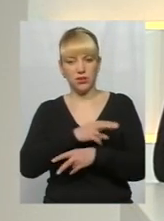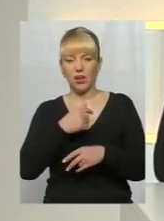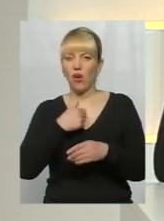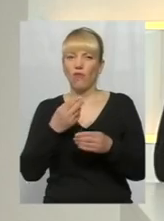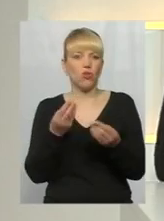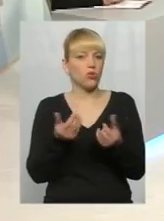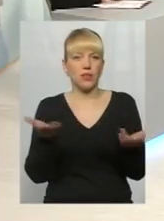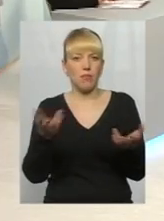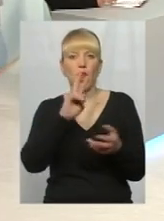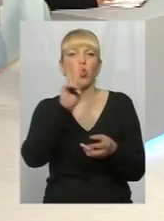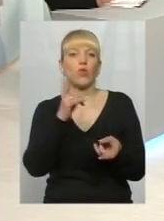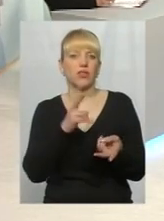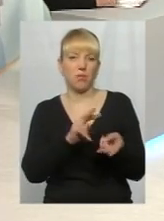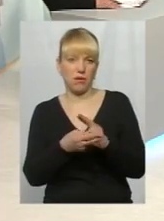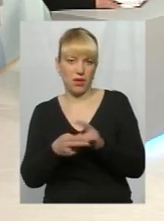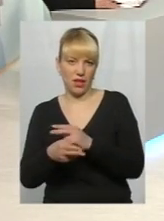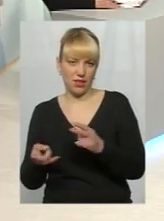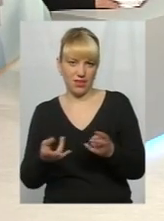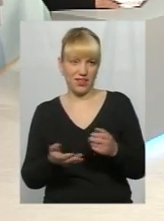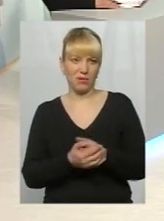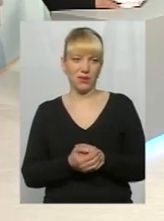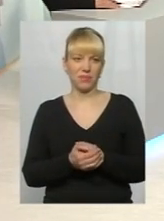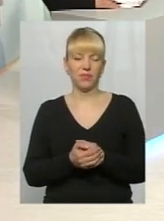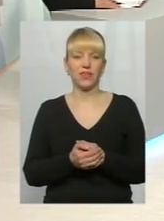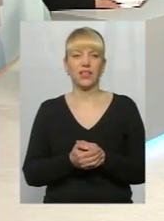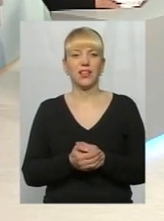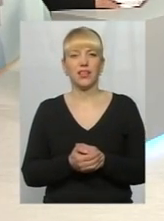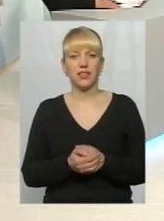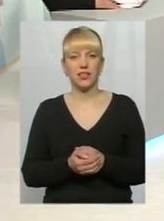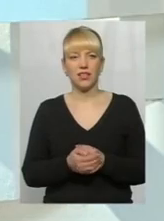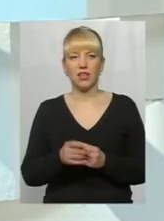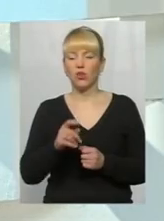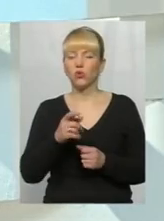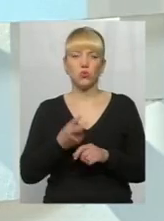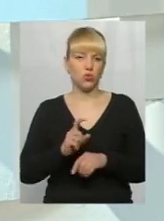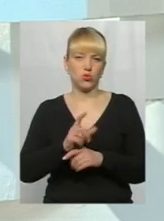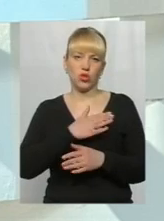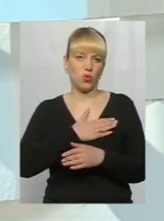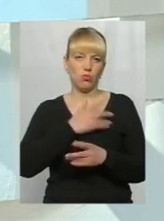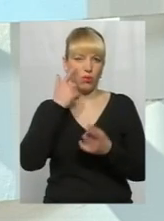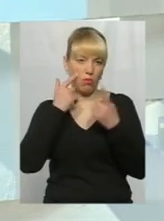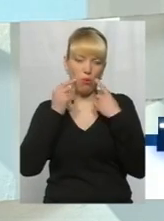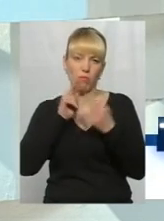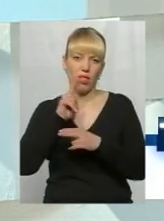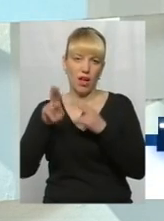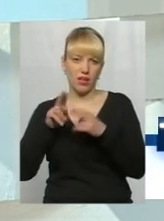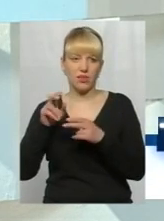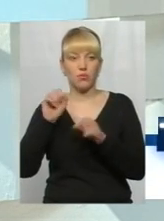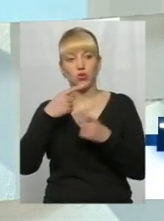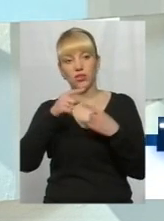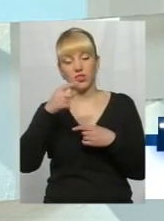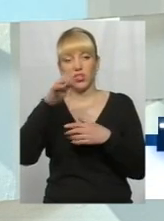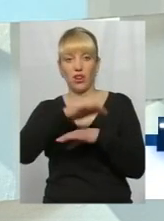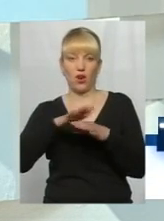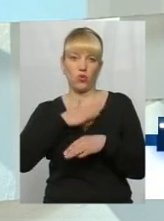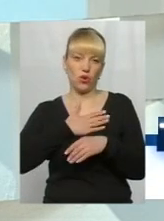Скажуть, доведеться, так, витягатися під подушки. От, ну, страшенно люблять поплакатися. Старшенно, можливо, і інші народи теж не знають,